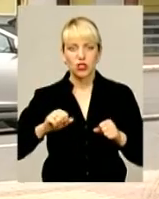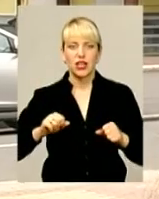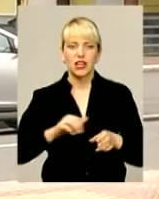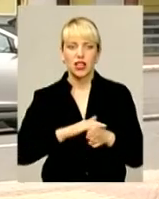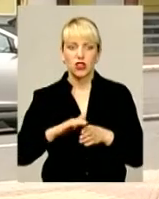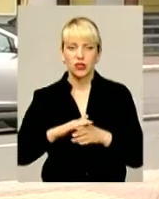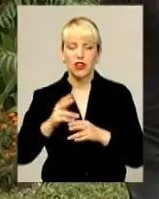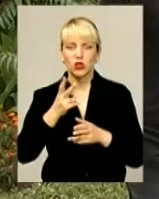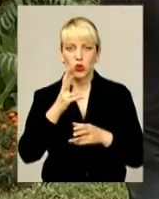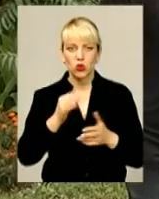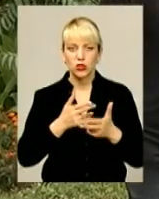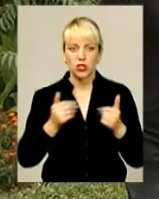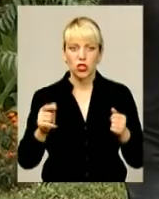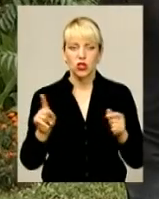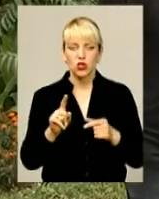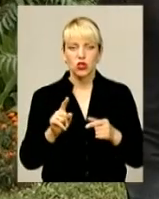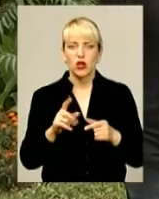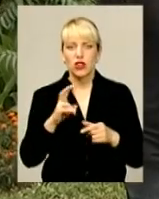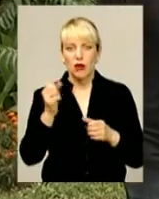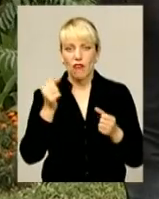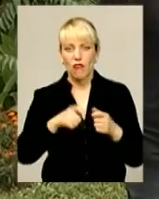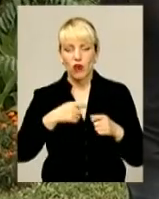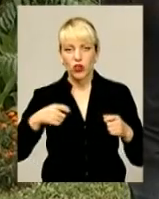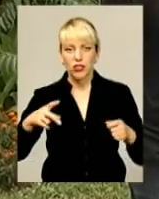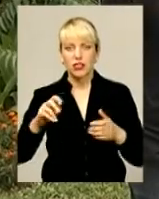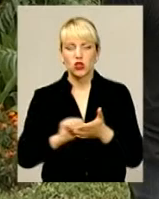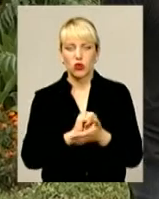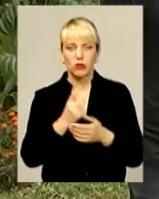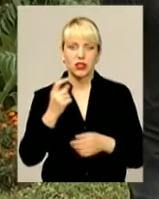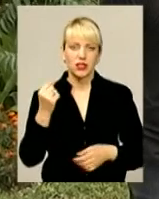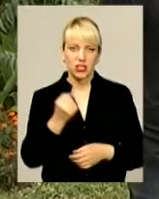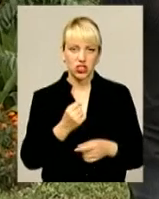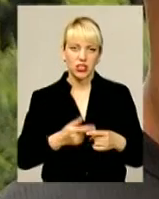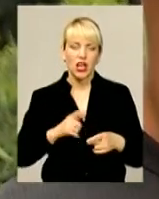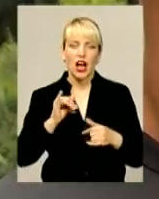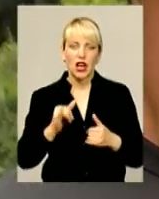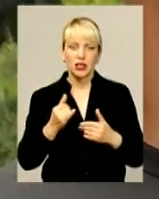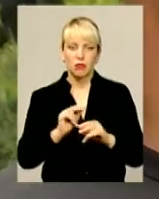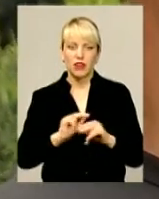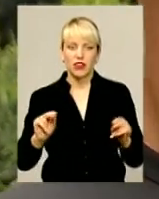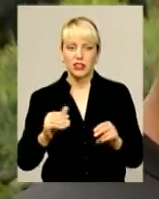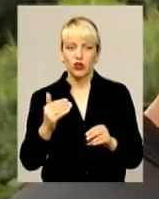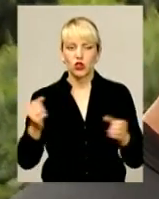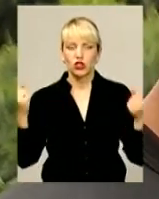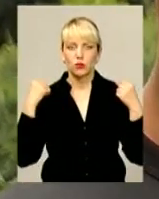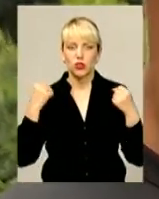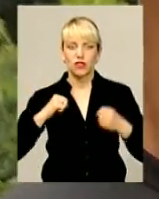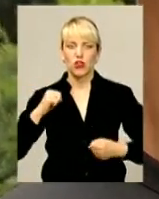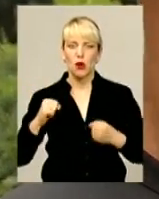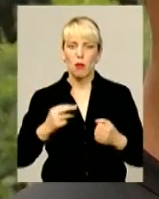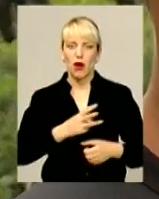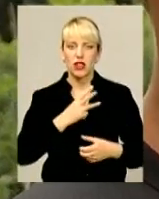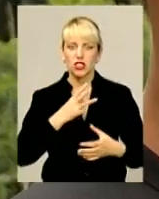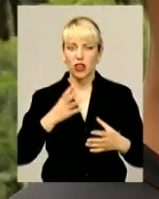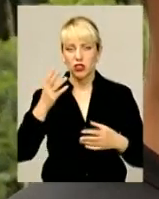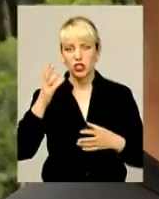зізнається, що наволокити з документами витратив менше тижня. Сьогодні разом з Василем Лазуренко в академії викладають його спортивні товариші. Бажаючих